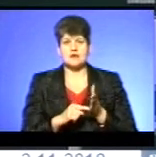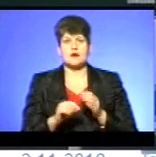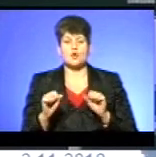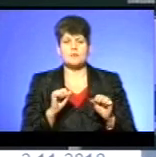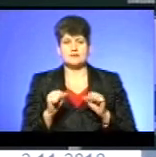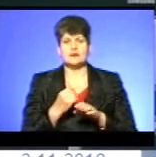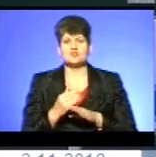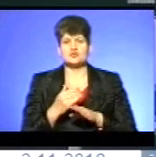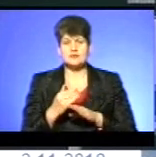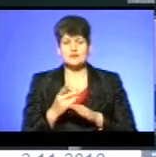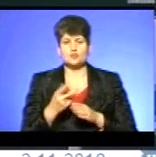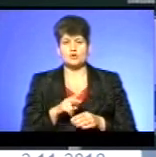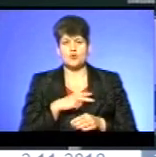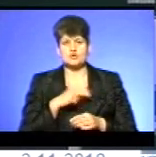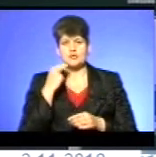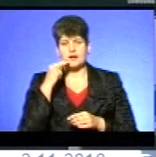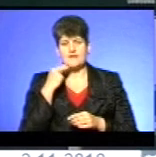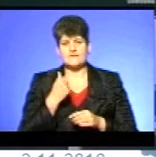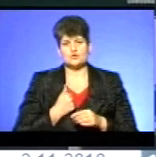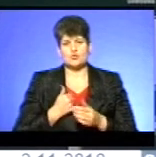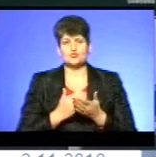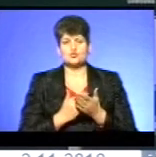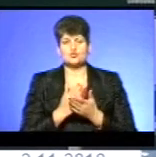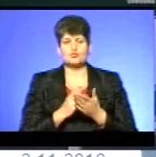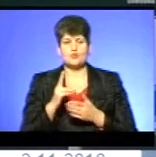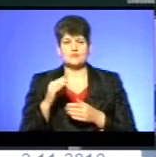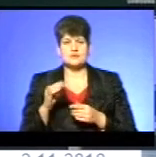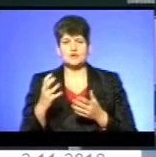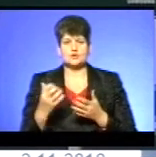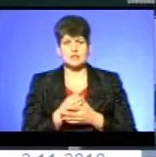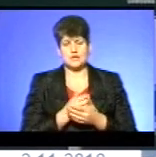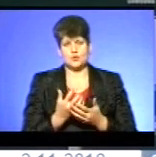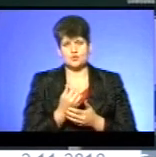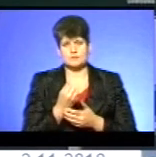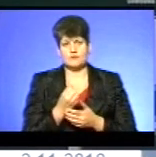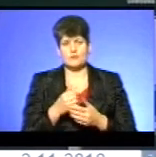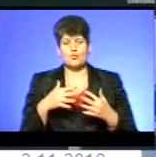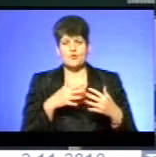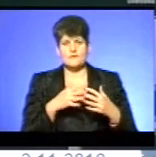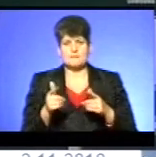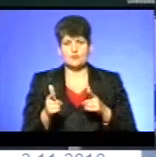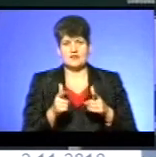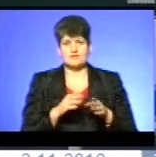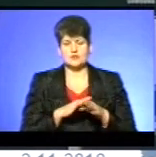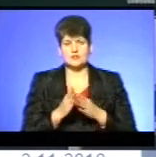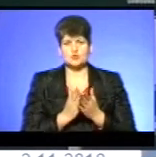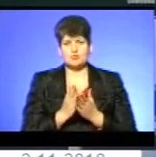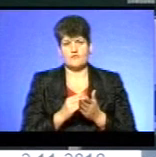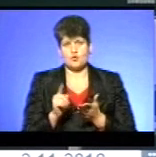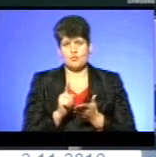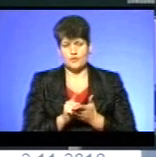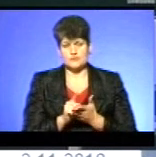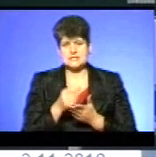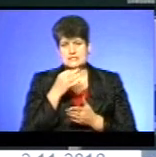частини, якою нагороджують кращих військовослужбовців, які досягли успіхів у бойовій підготовці та виконанні службових обов'язків,